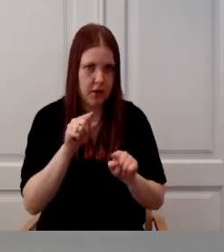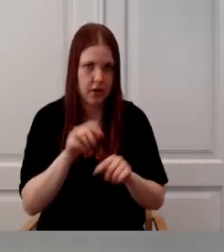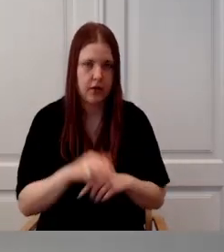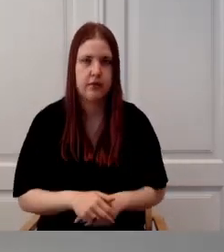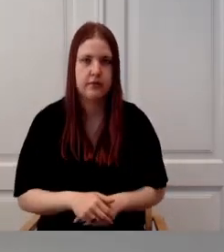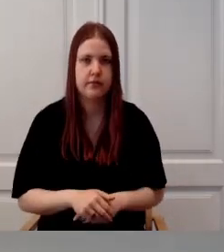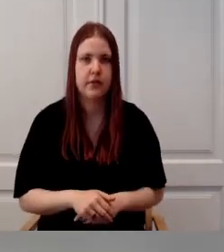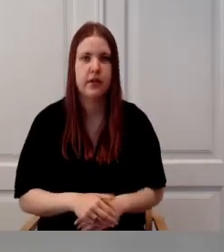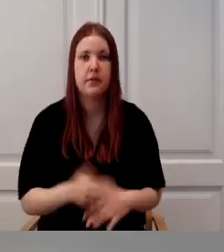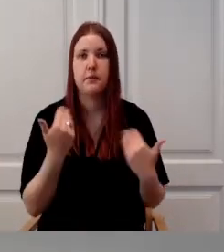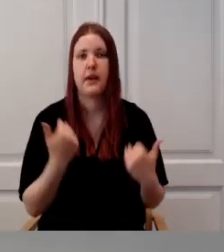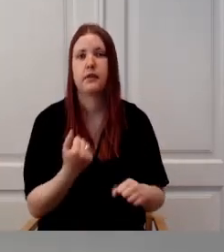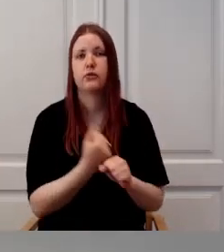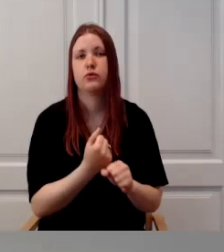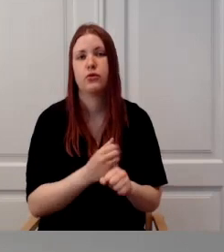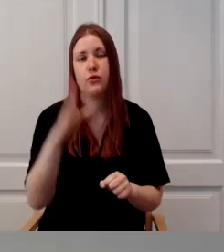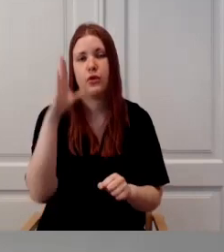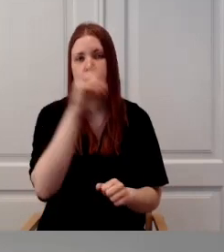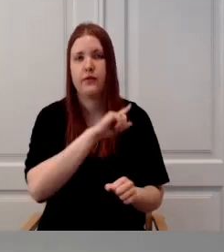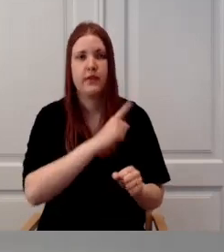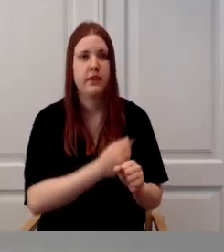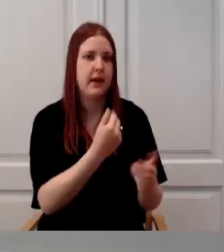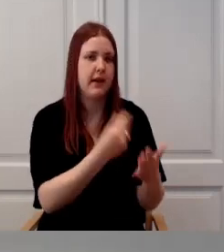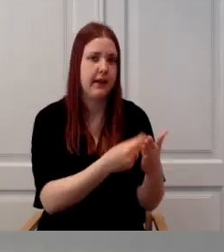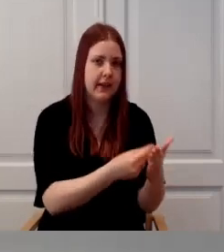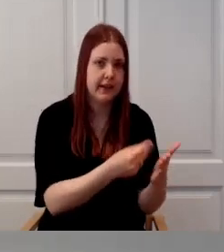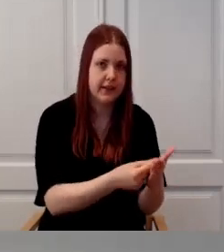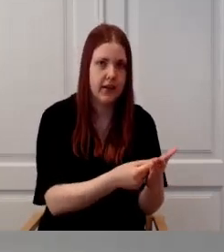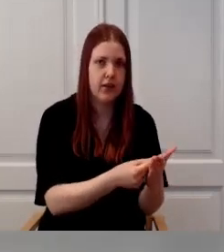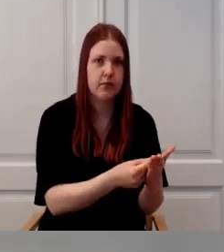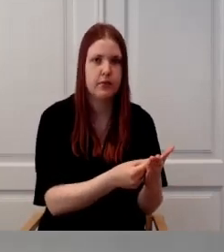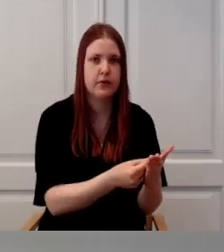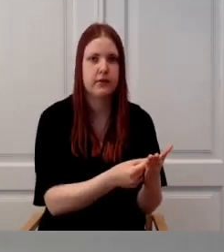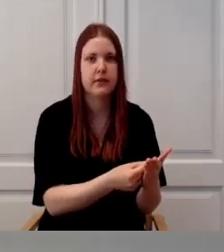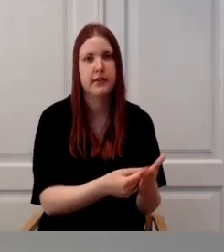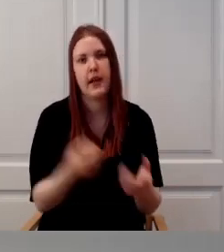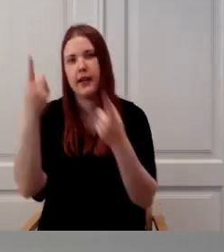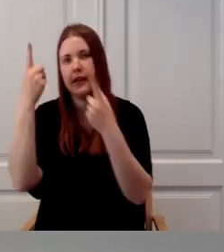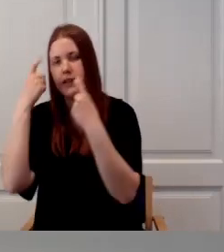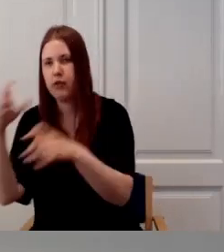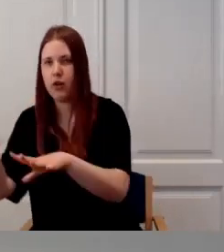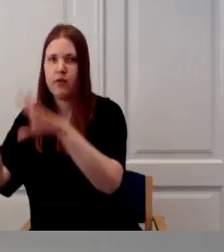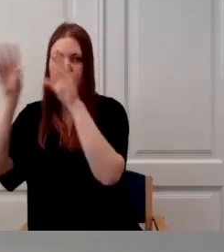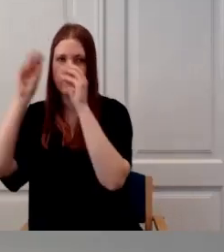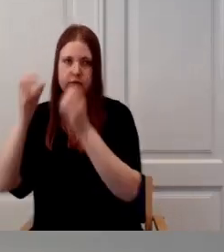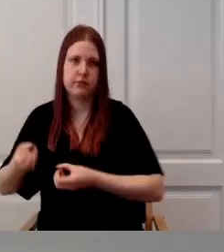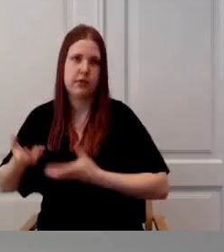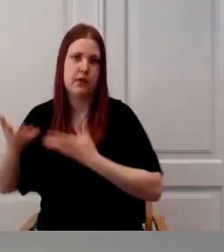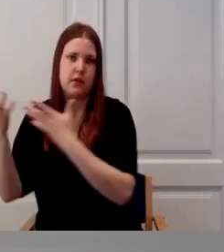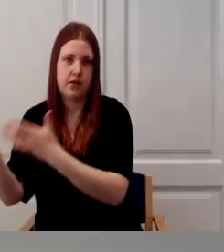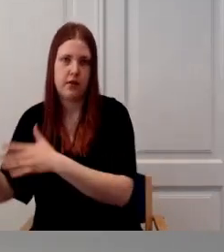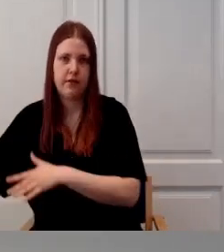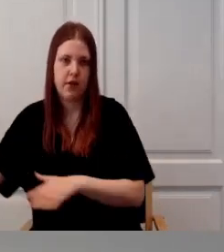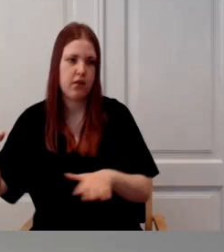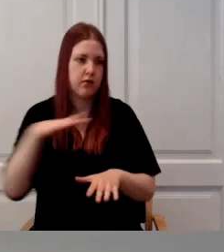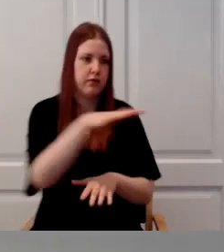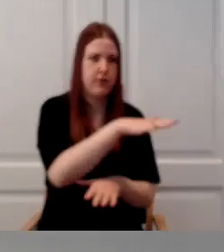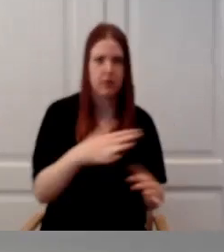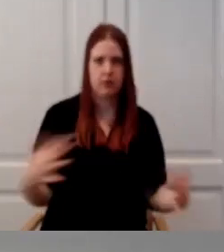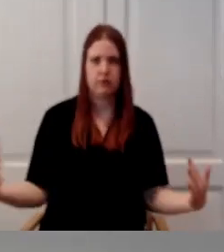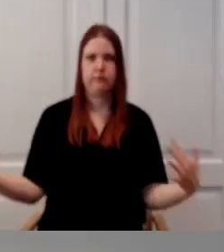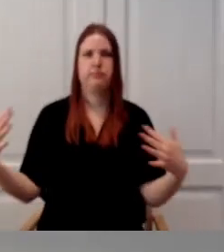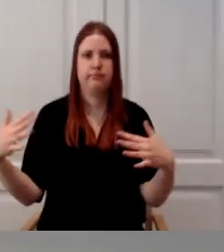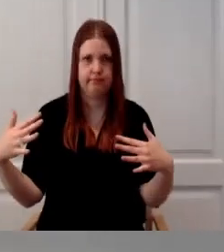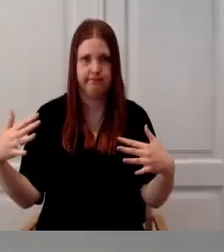hästi töövõime hindamise, teab edastamise ja vastuvõtmise valdkond, mis on siis töövõime hindamises.